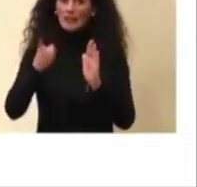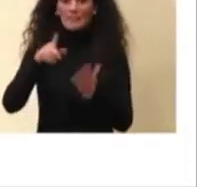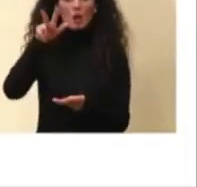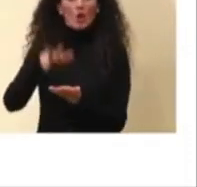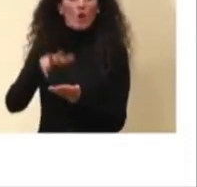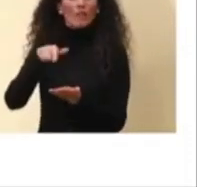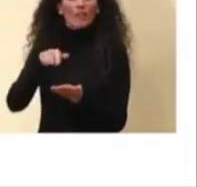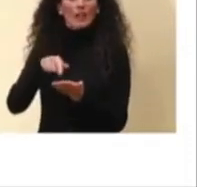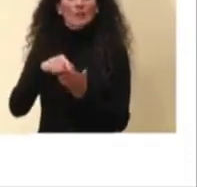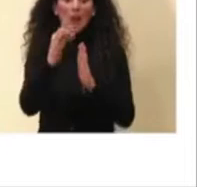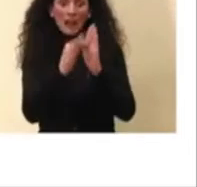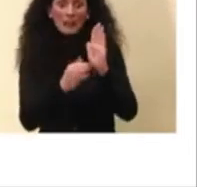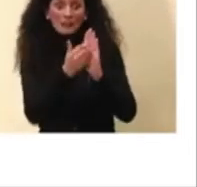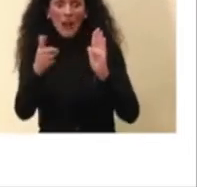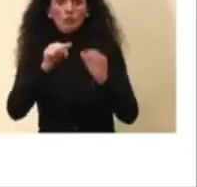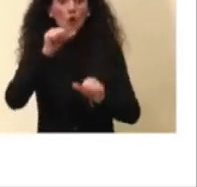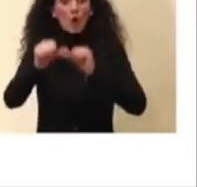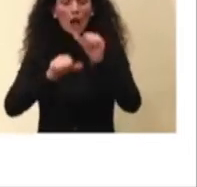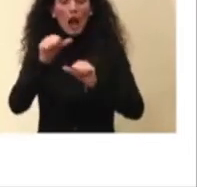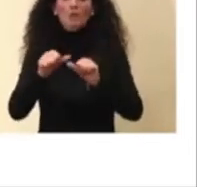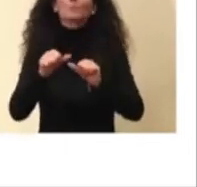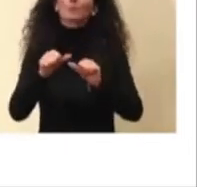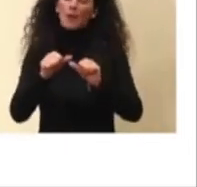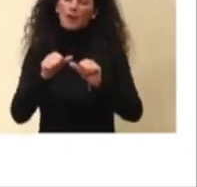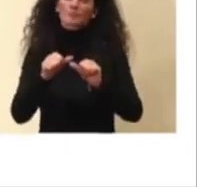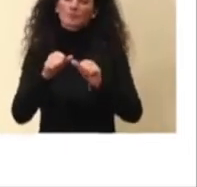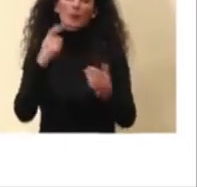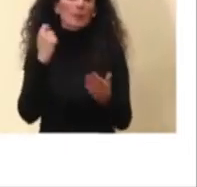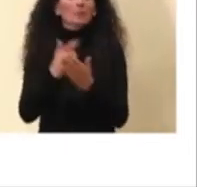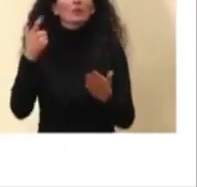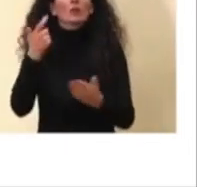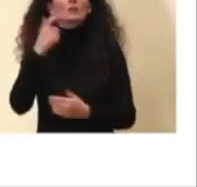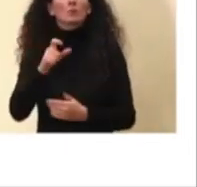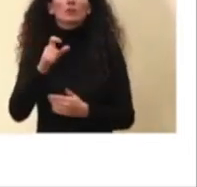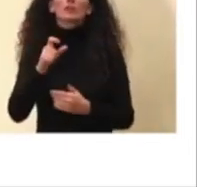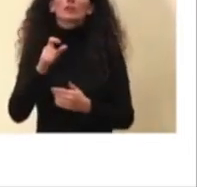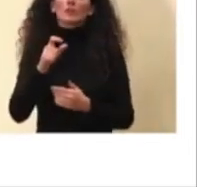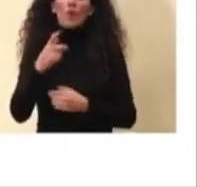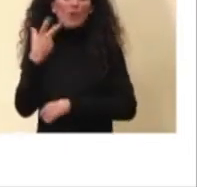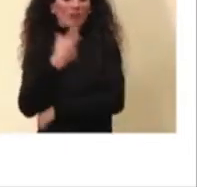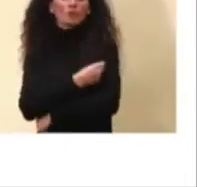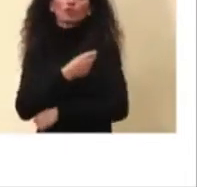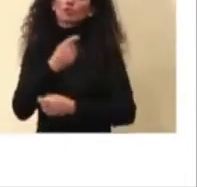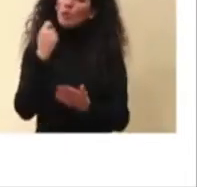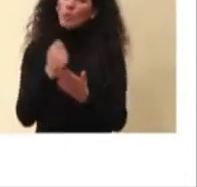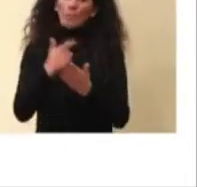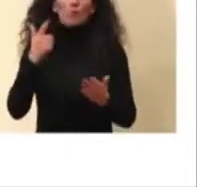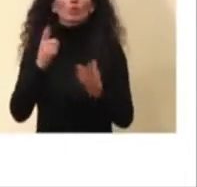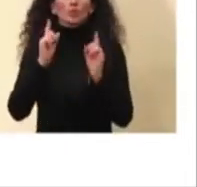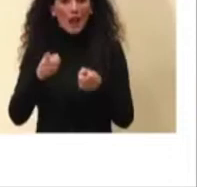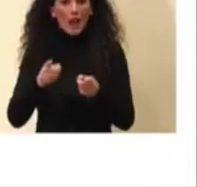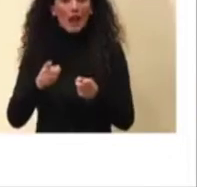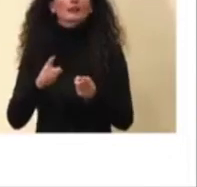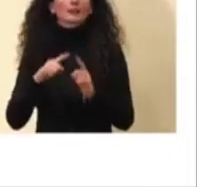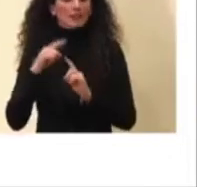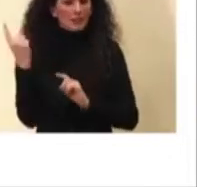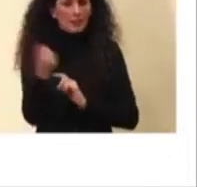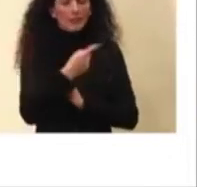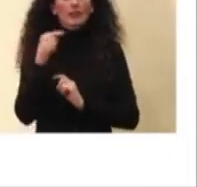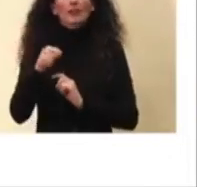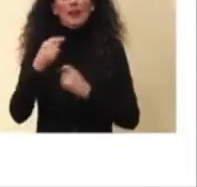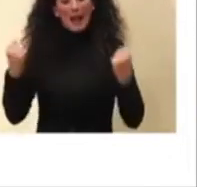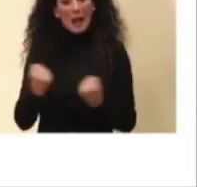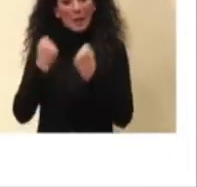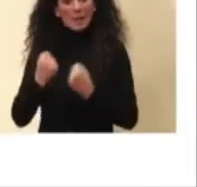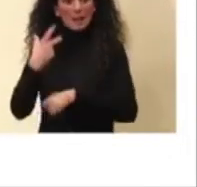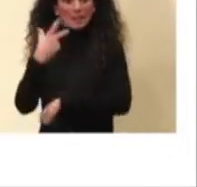a tutti noi dell'importanza di vaccinarsi. La nostra politica nazionale ha previsto all'inizio della